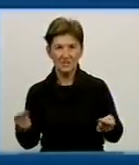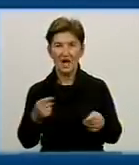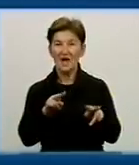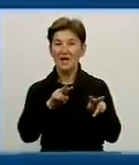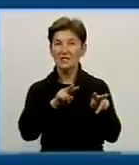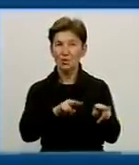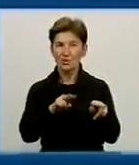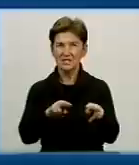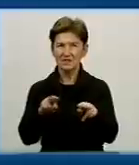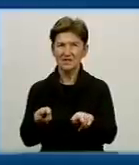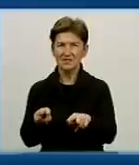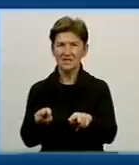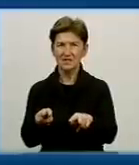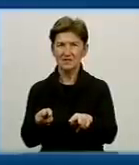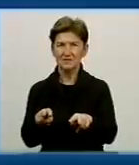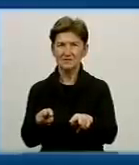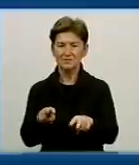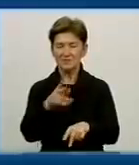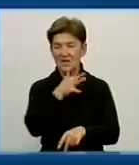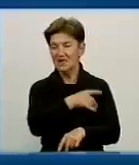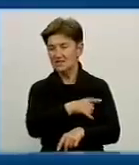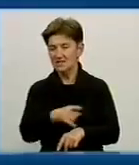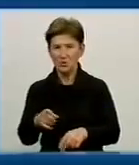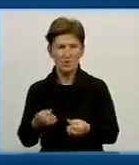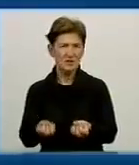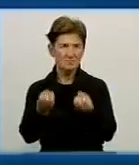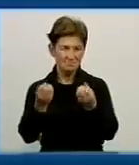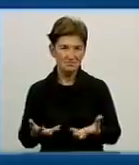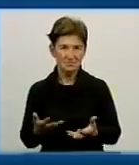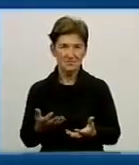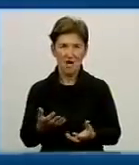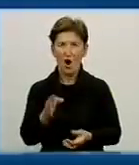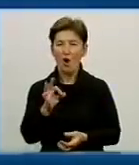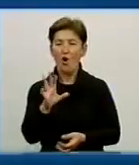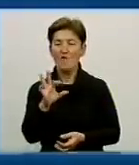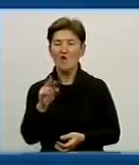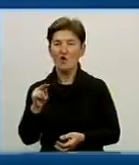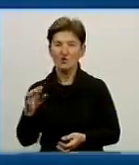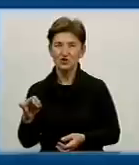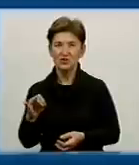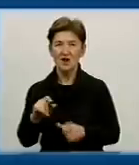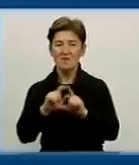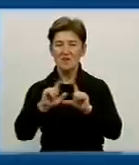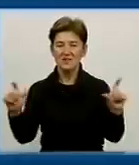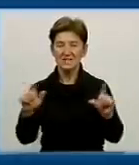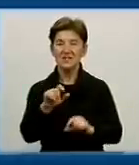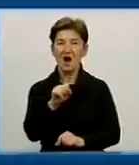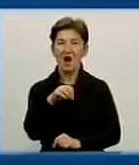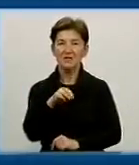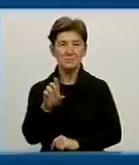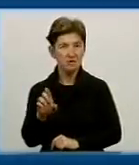сезонні самі звичайні овочі на Новомиколаївському ринку в магазині АТБ, а також діти